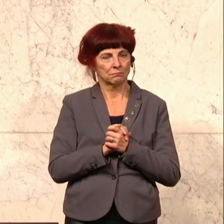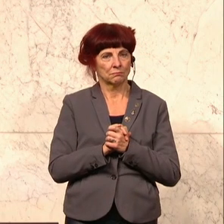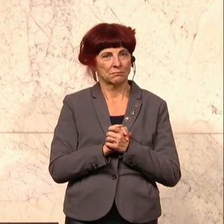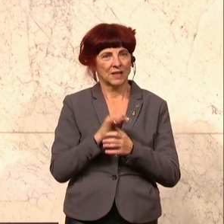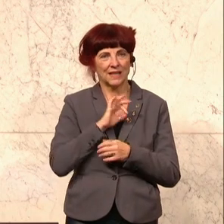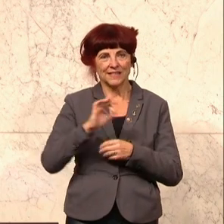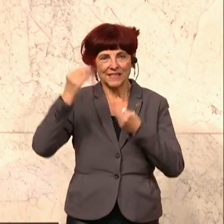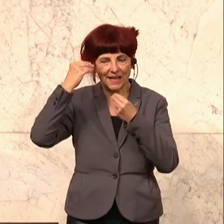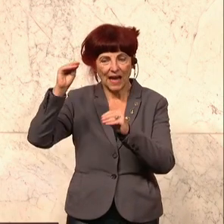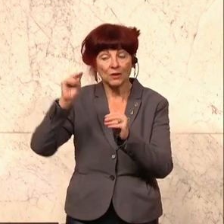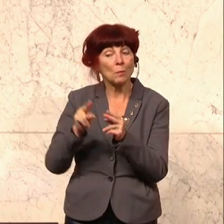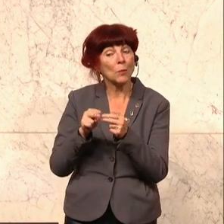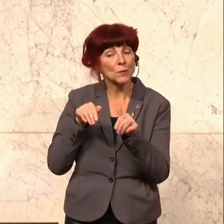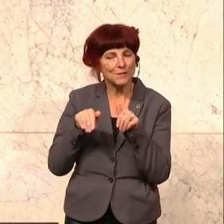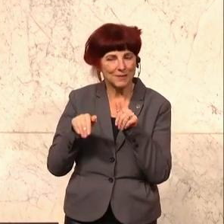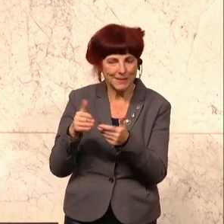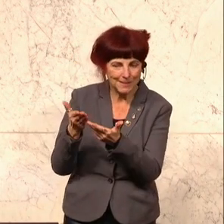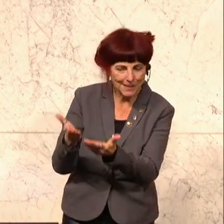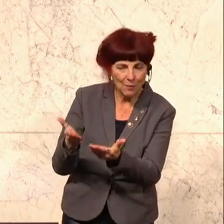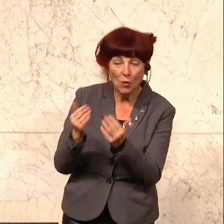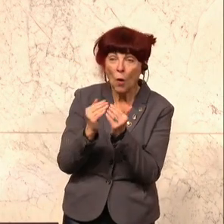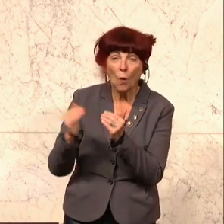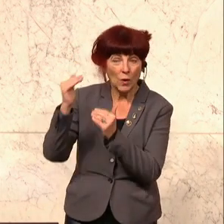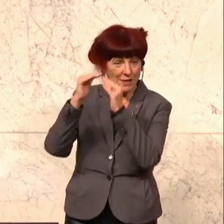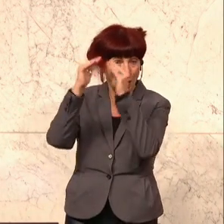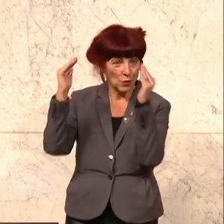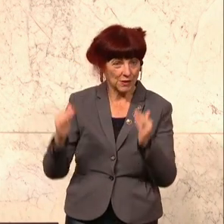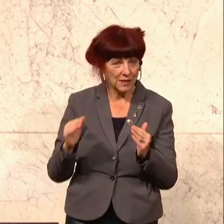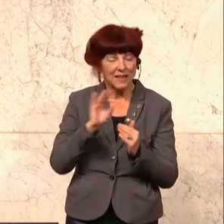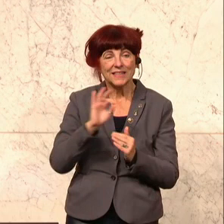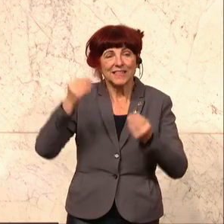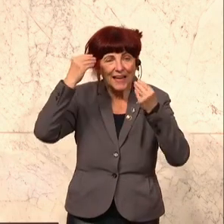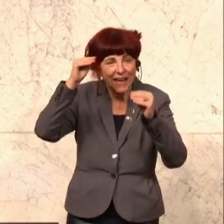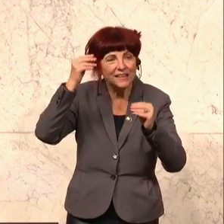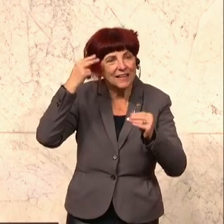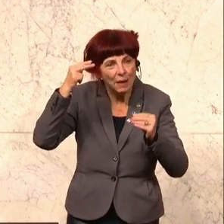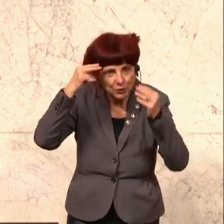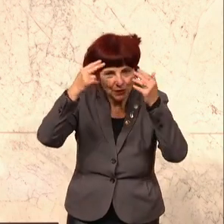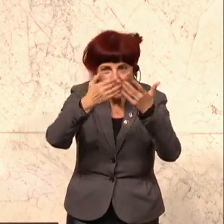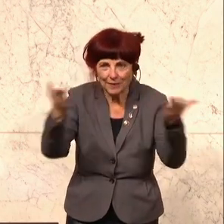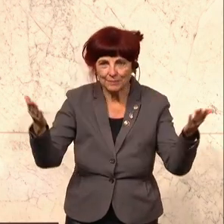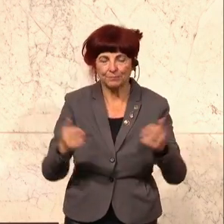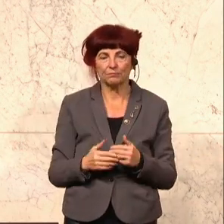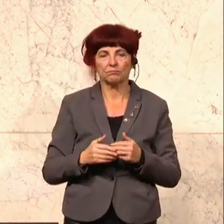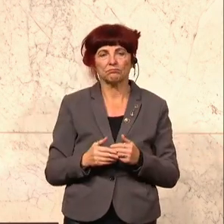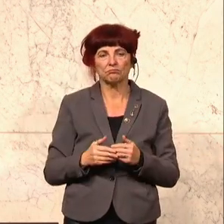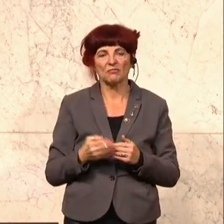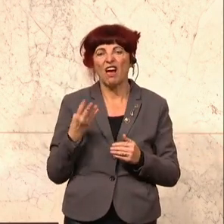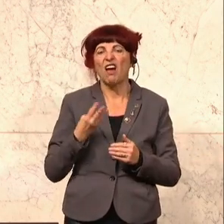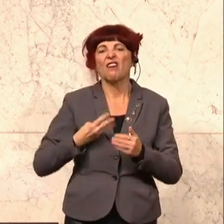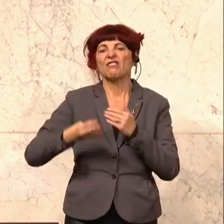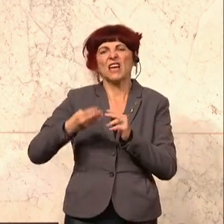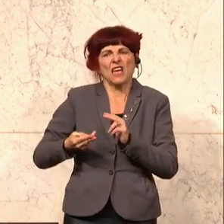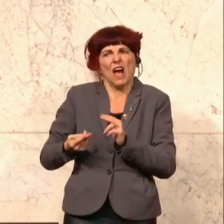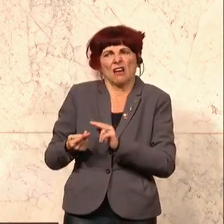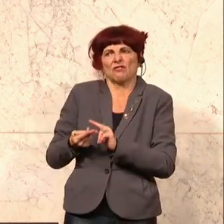sehr geehrter Herr Bundesminister, hohes Haus, sehr geehrte Damen und Herren. Vor knapp vier Jahren habe ich an dieser